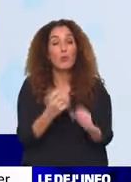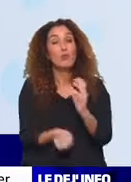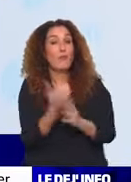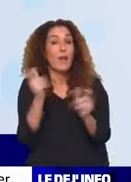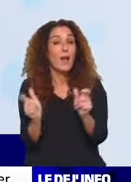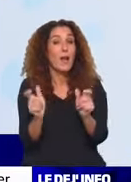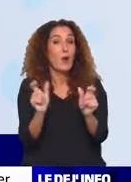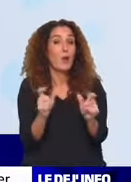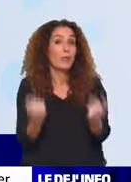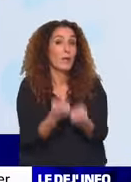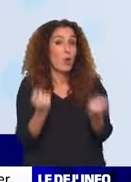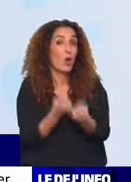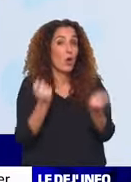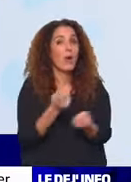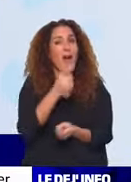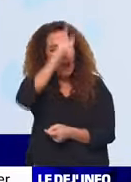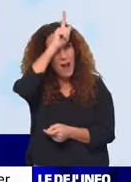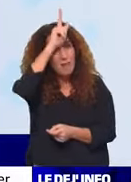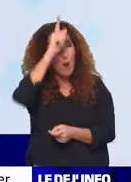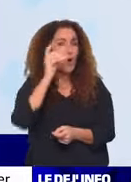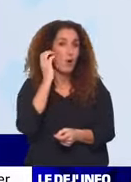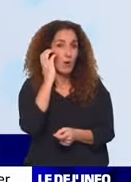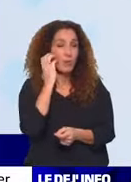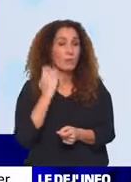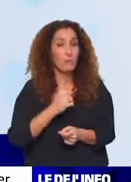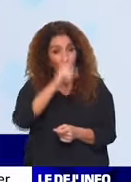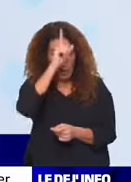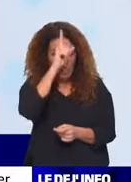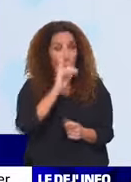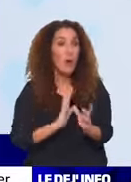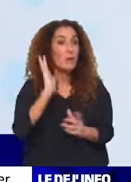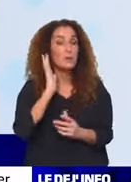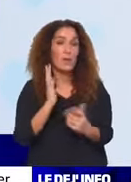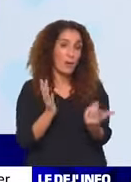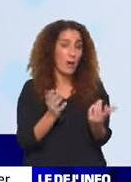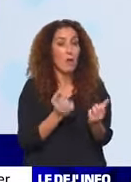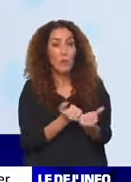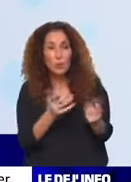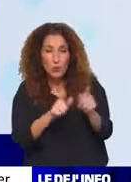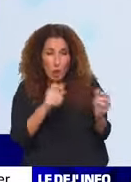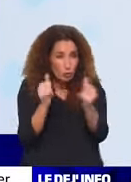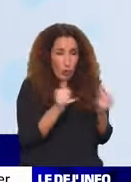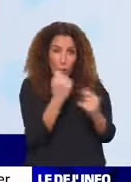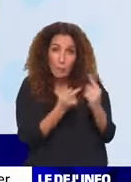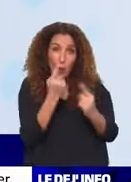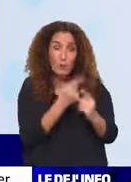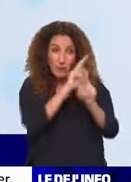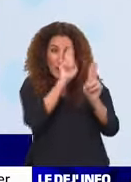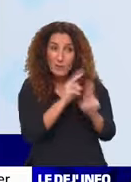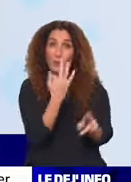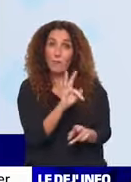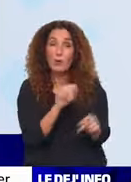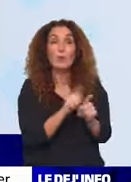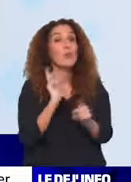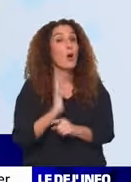l'Allemand, qui est un ancien du RB Leipzig, avec Varane, avec Pogba, avec Martial, des internationaux français, et un ancien du